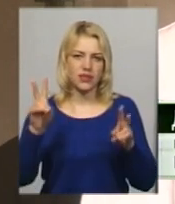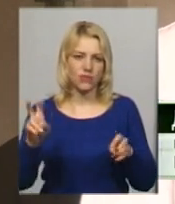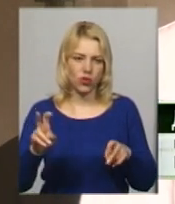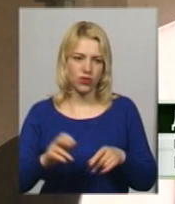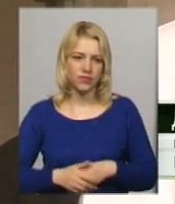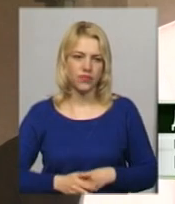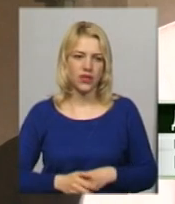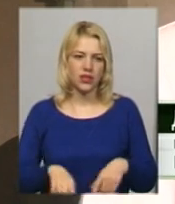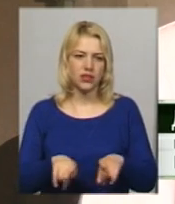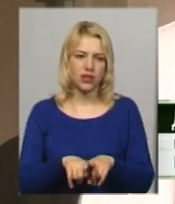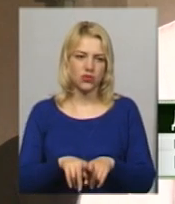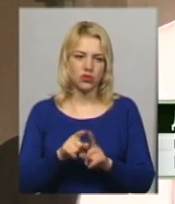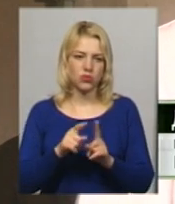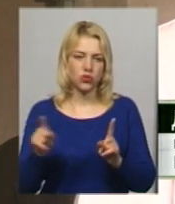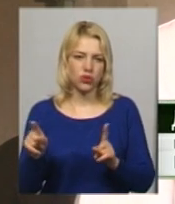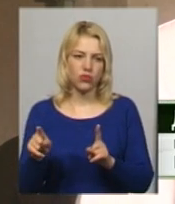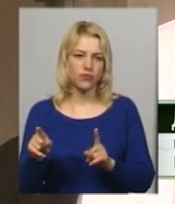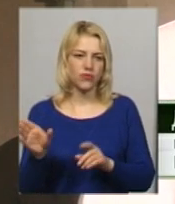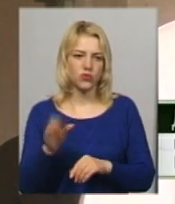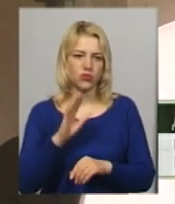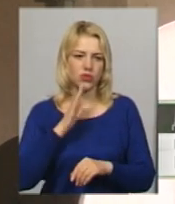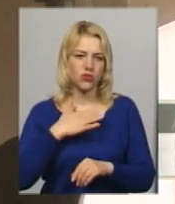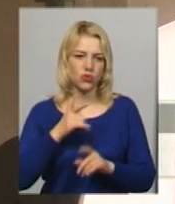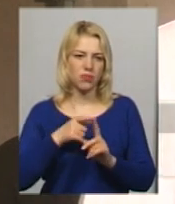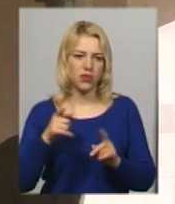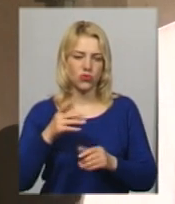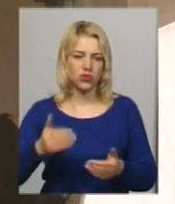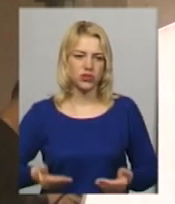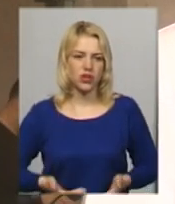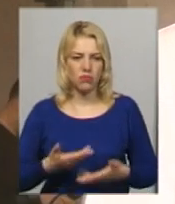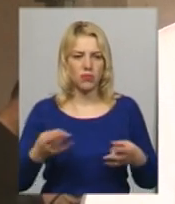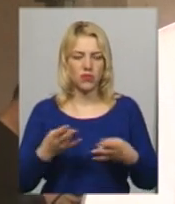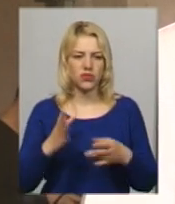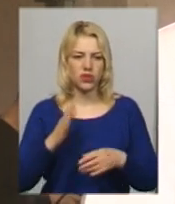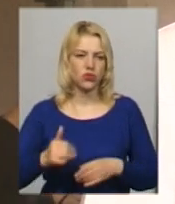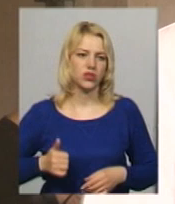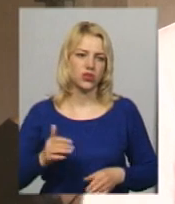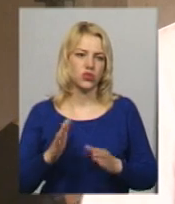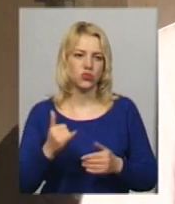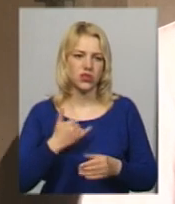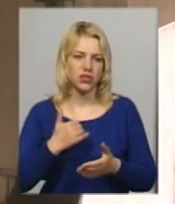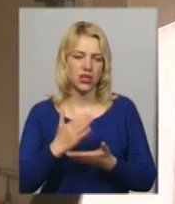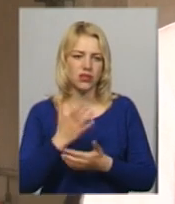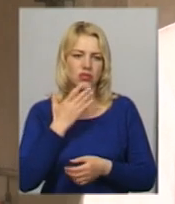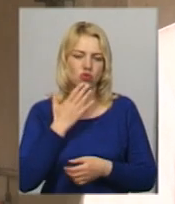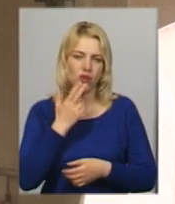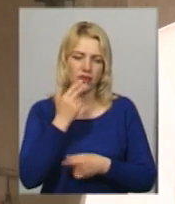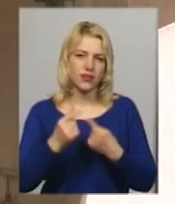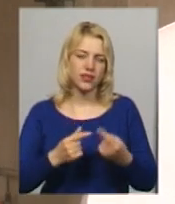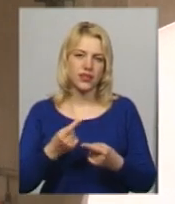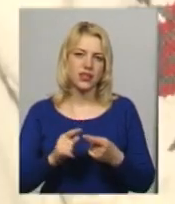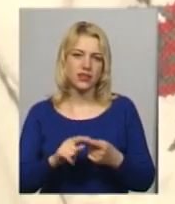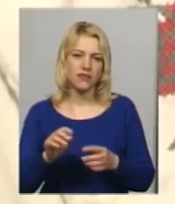також протягом всього нашого періоду життя ми маємо тільки гордитися, що в нас є така національна традиція – це